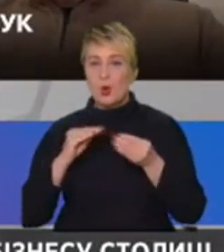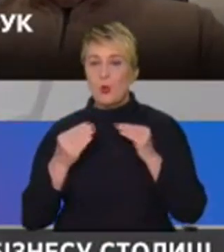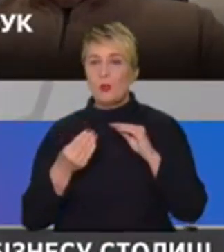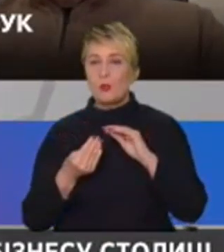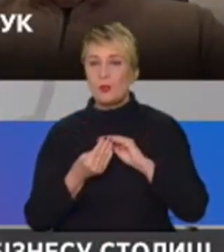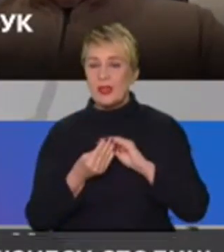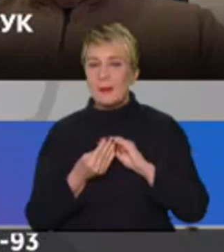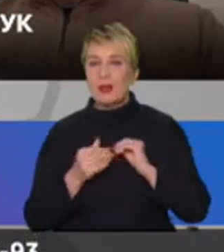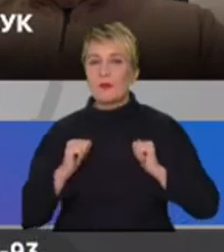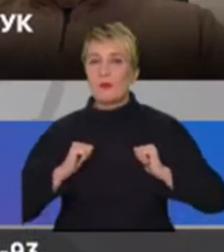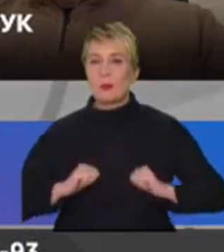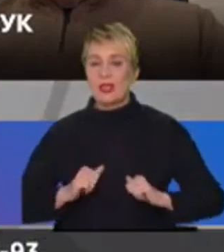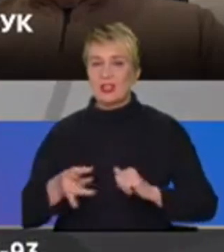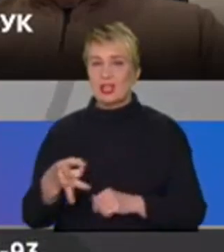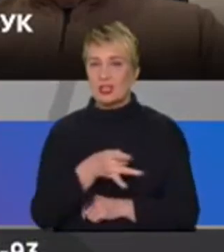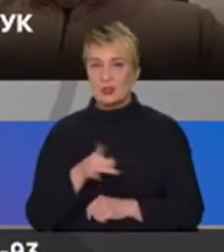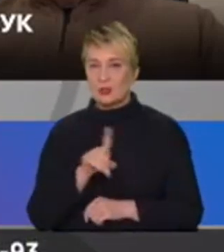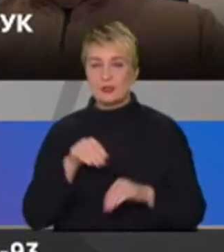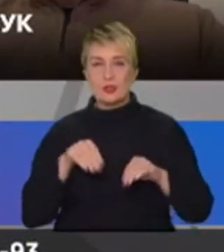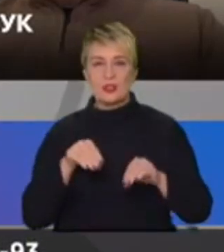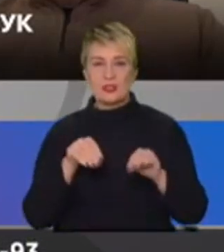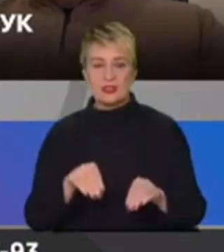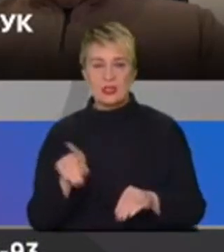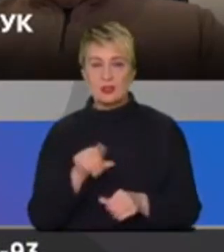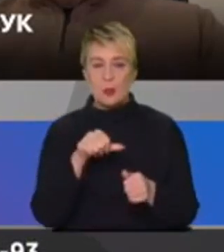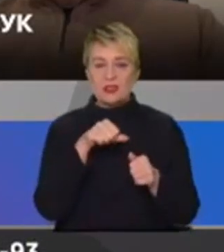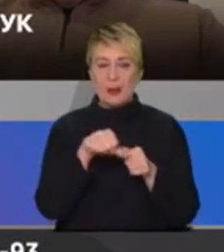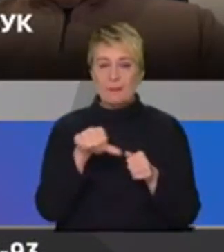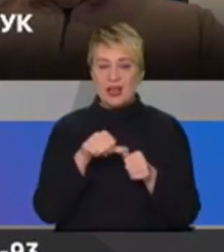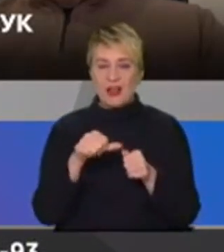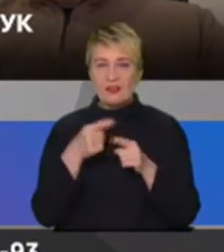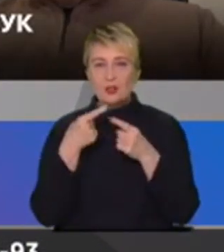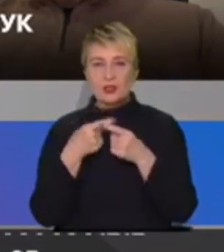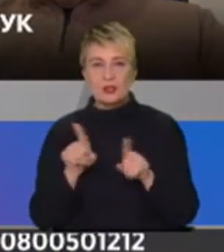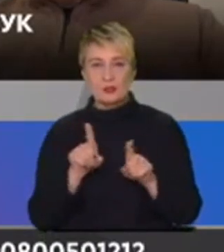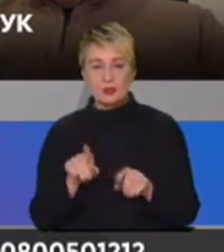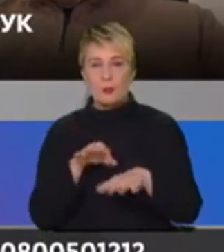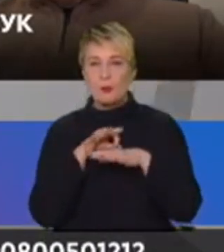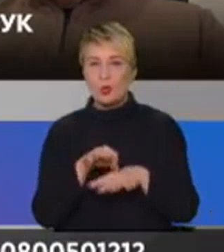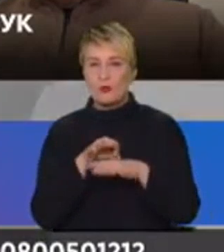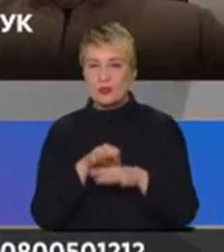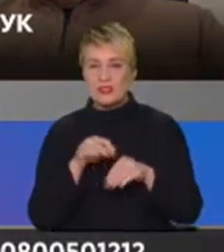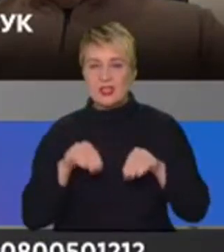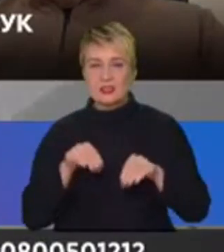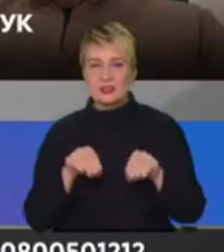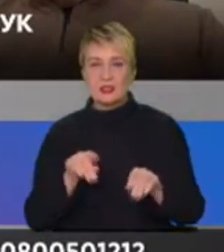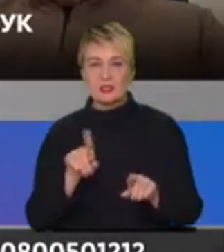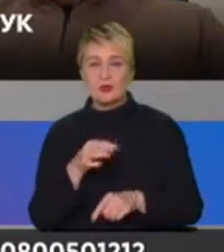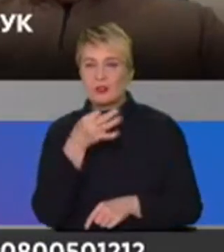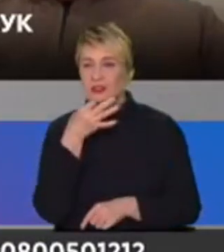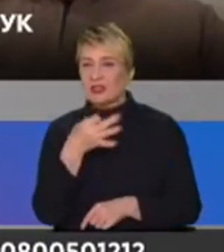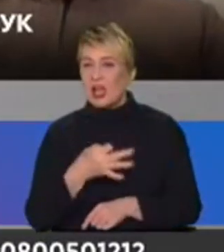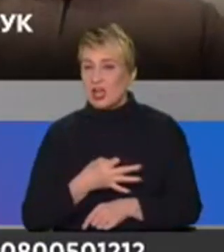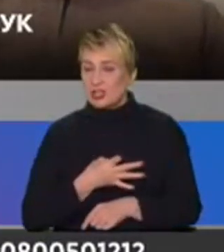так у тому, щоб сіяти, а тим, щоб заправити техніку для того, аби провести посівну. Що скажете про ваш регіон? Чи